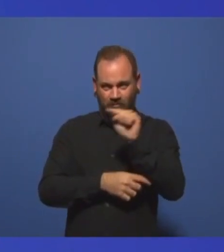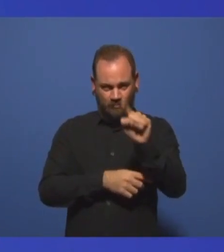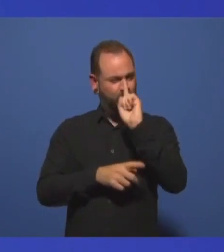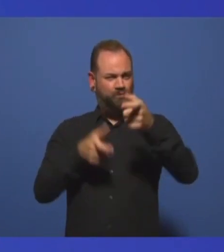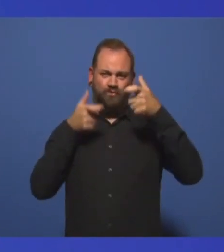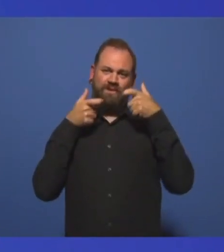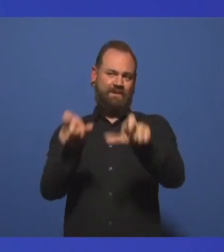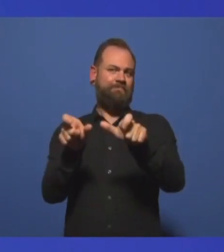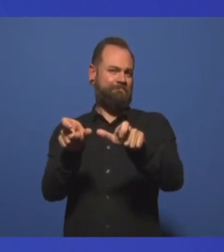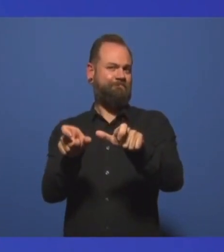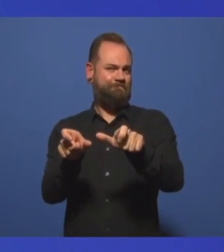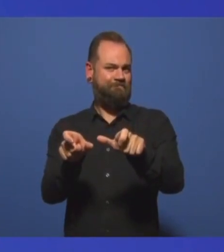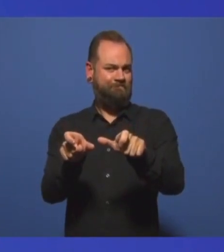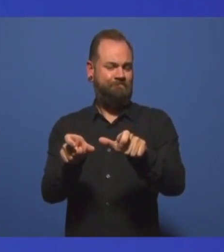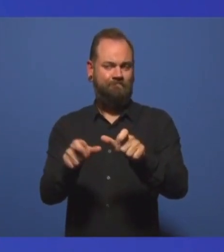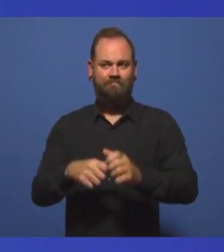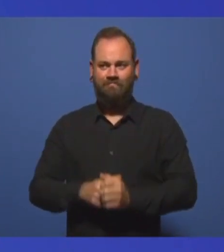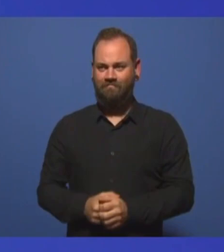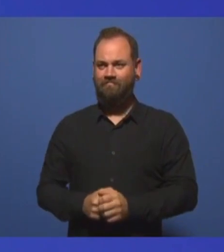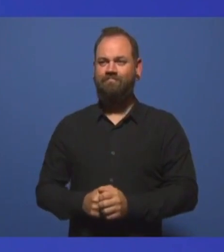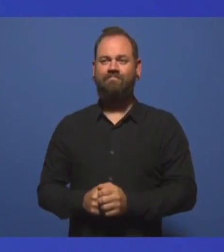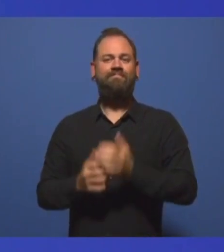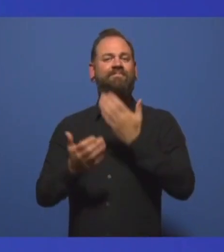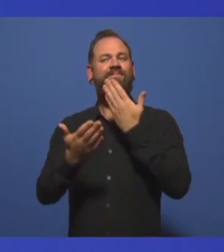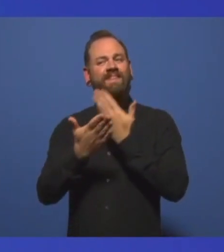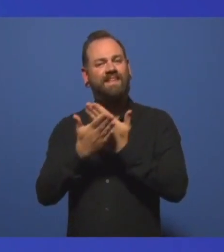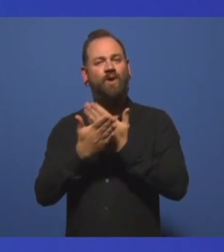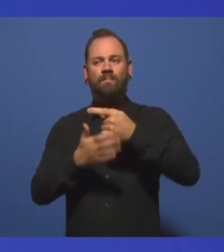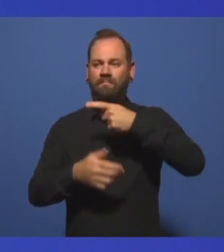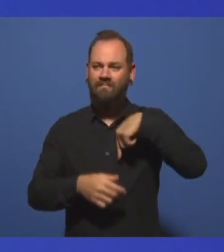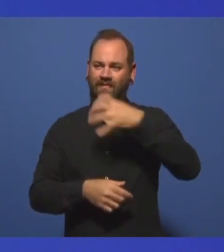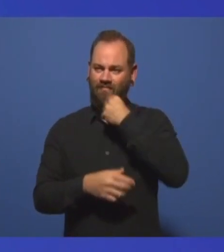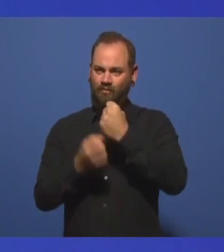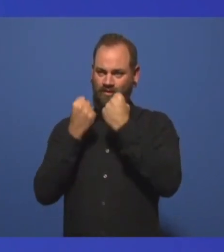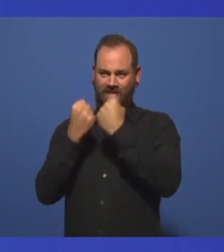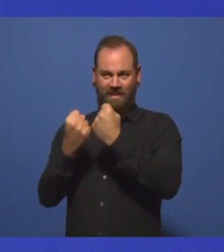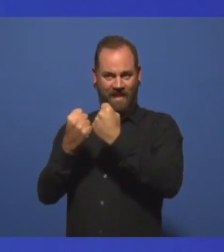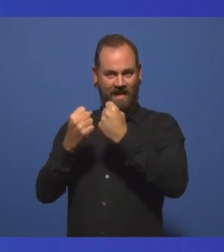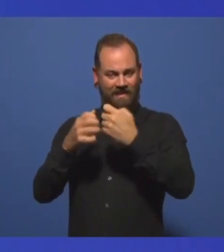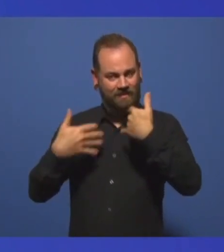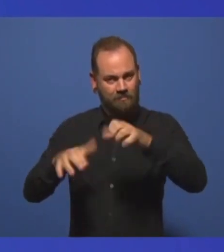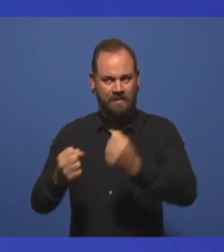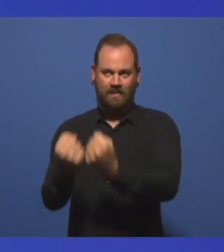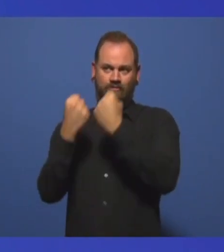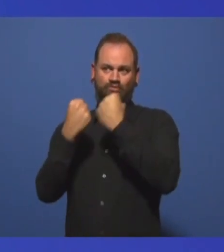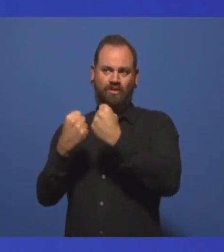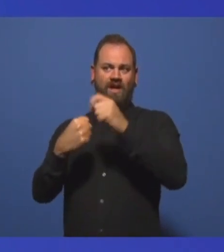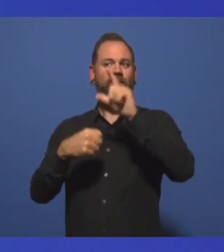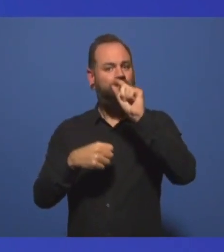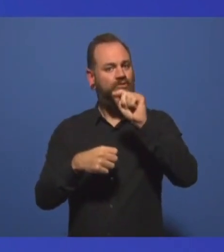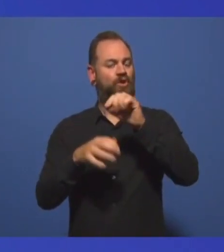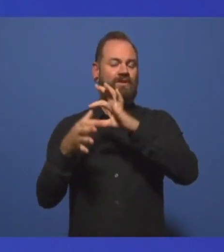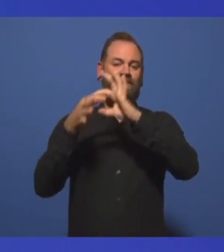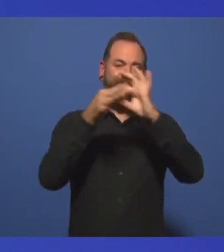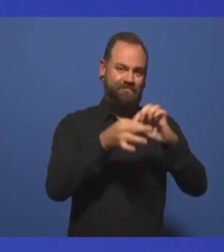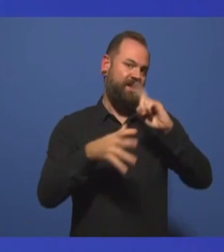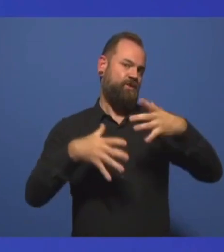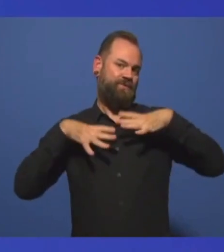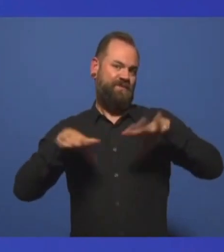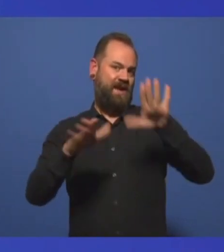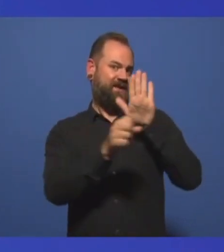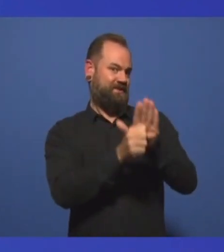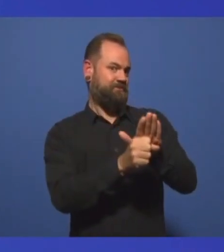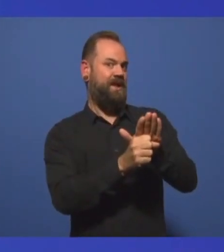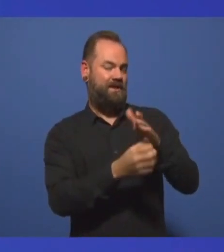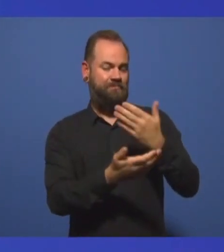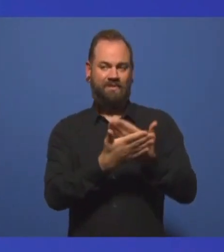dessen wollen wir die Sicherheit stärken, um die Freiheit zu erhalten. Wir wollen deshalb zusammen mit den